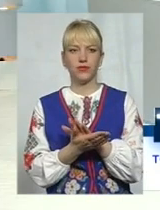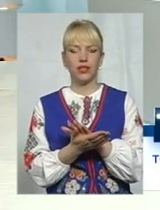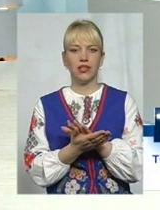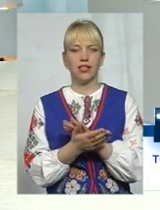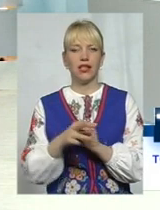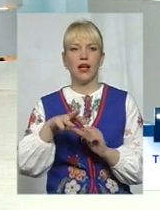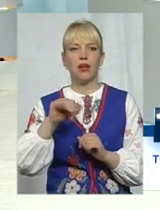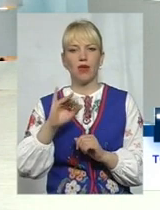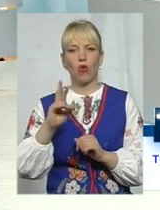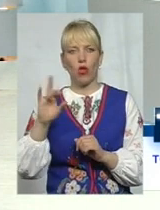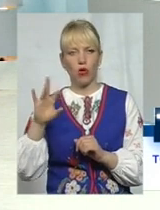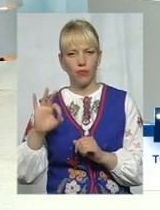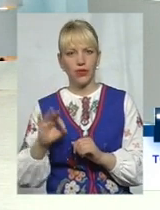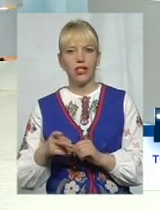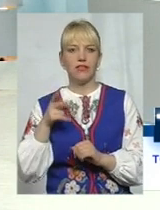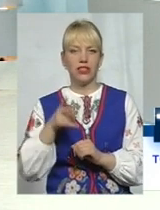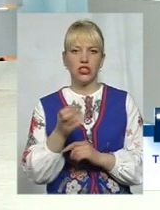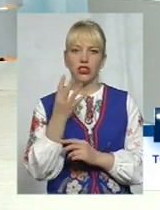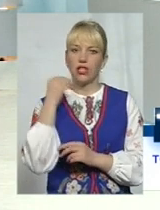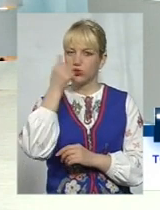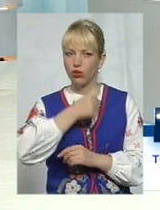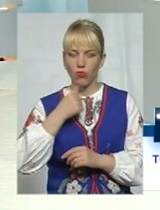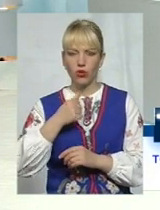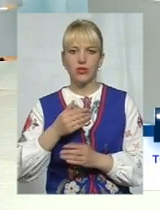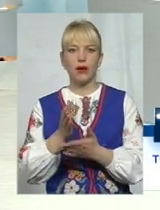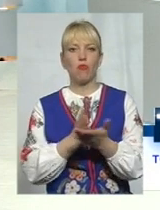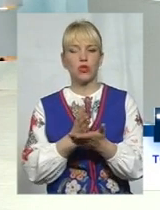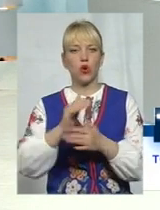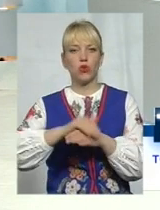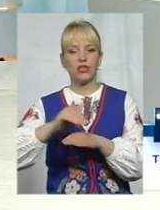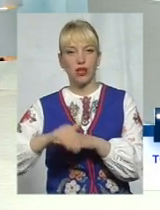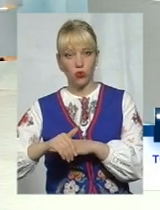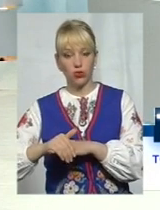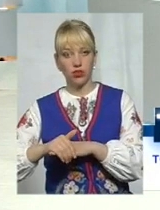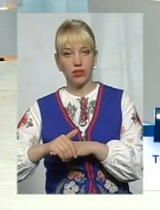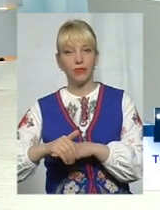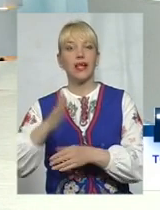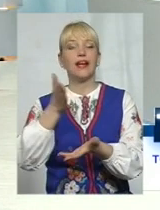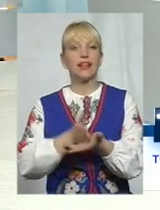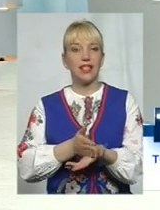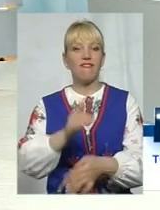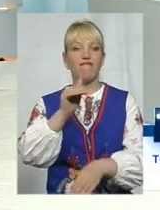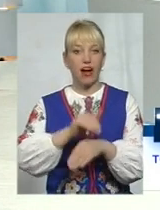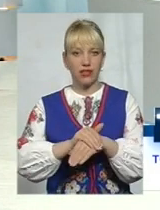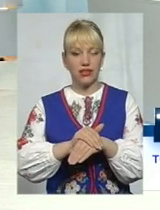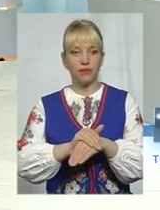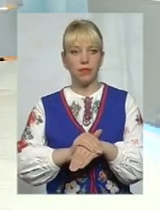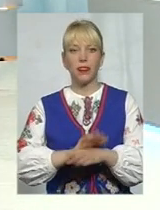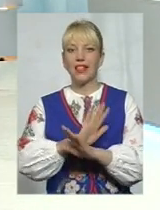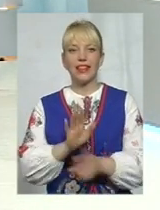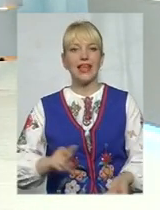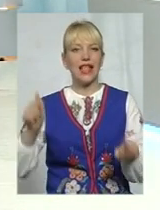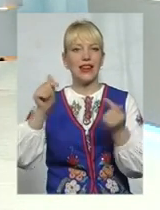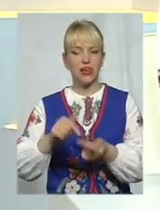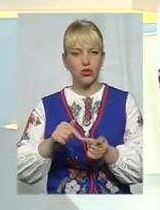Миколо, у 2014 році посадовці констатують, є факт неналежного